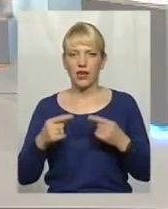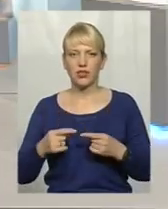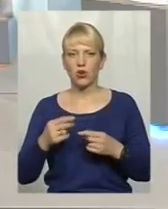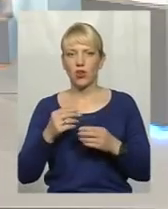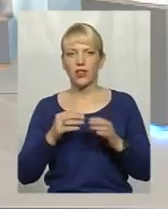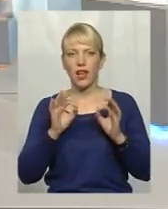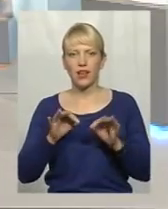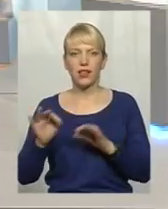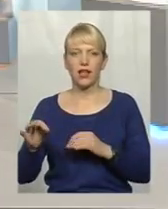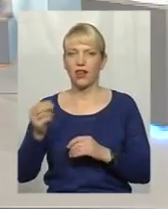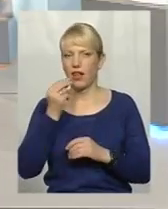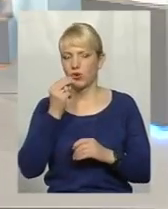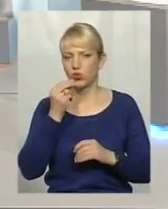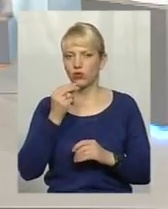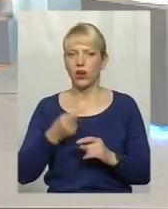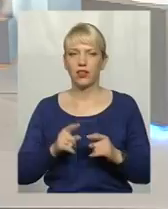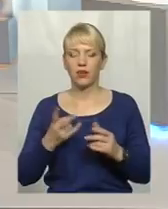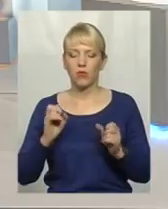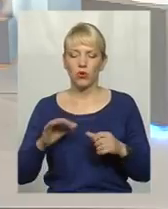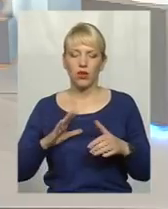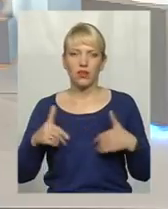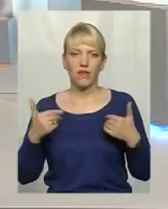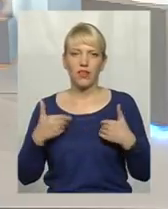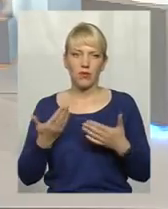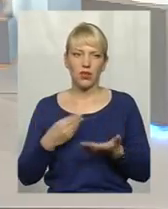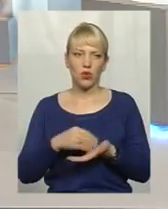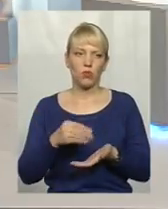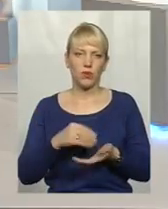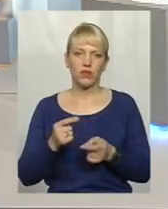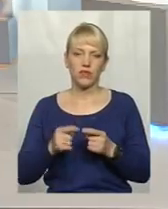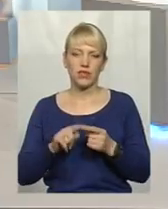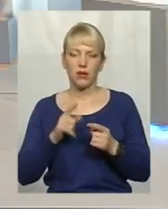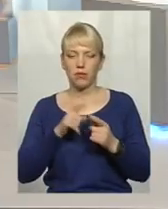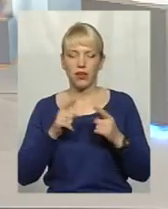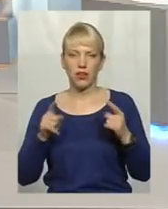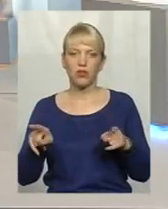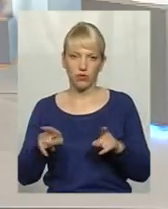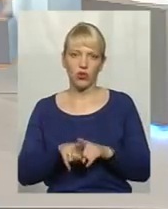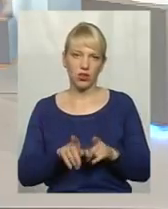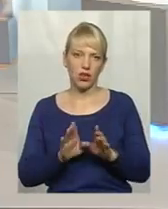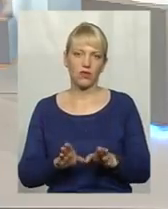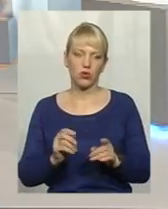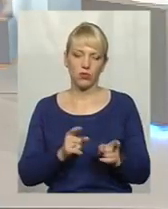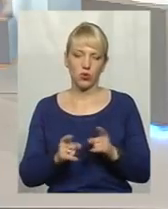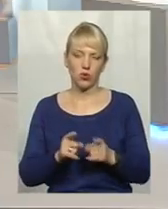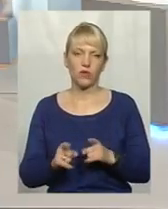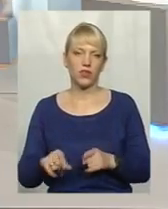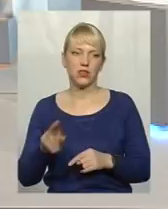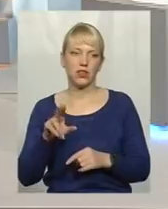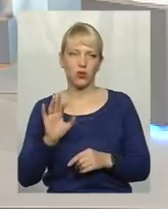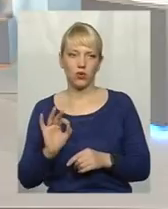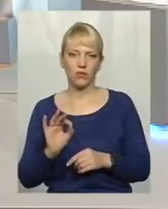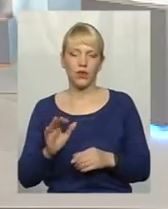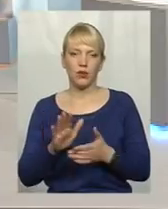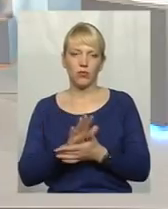можливо, вітаміну якийсь попити в цей період. І от так от підготуватися до